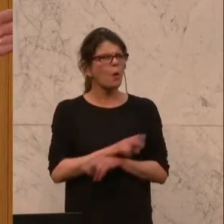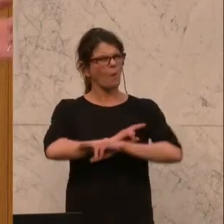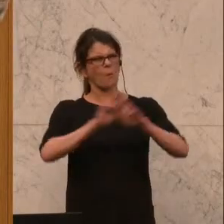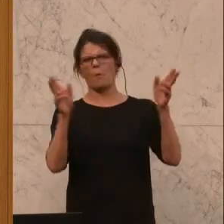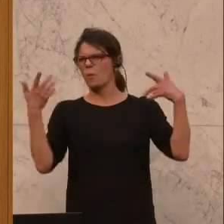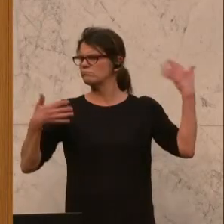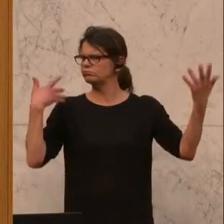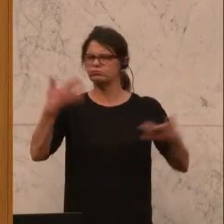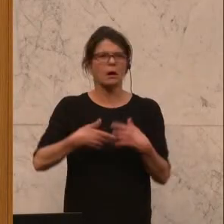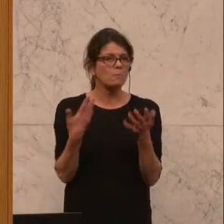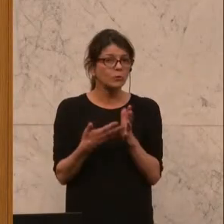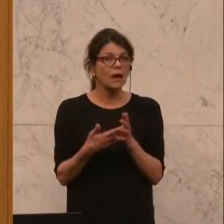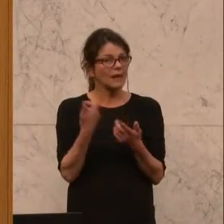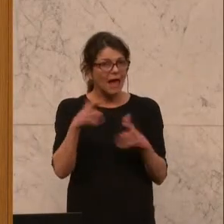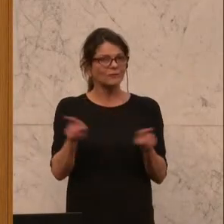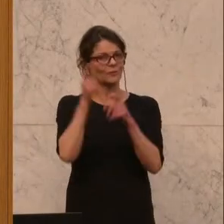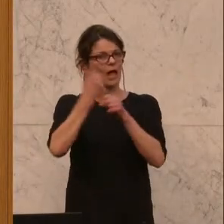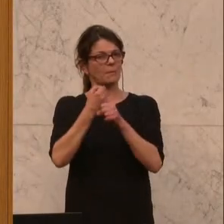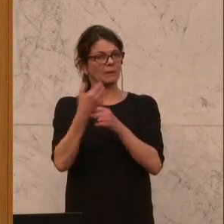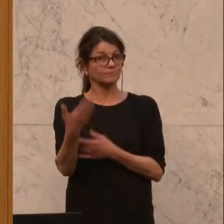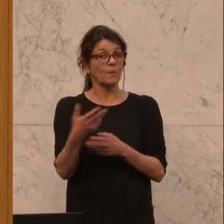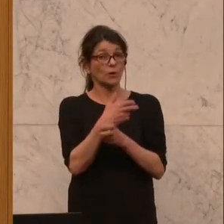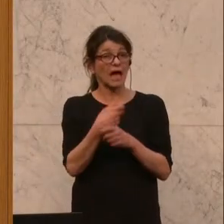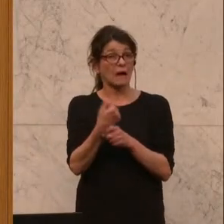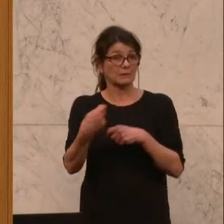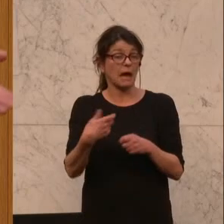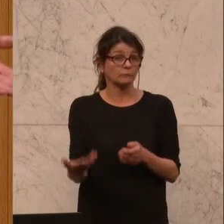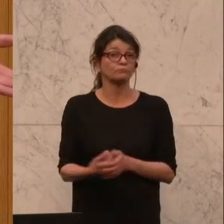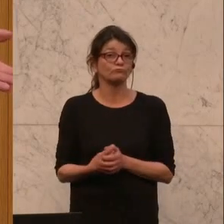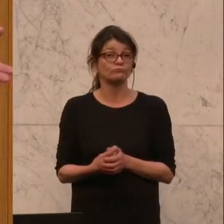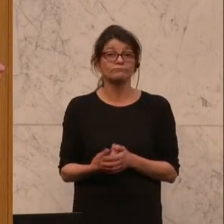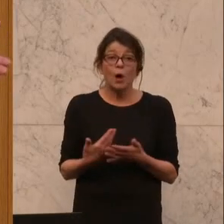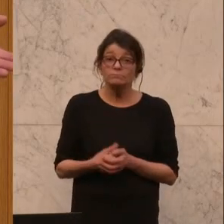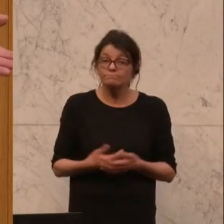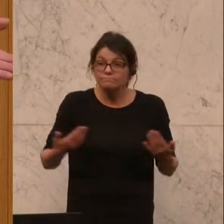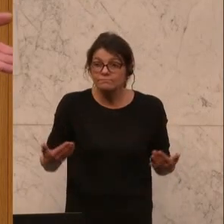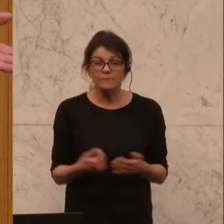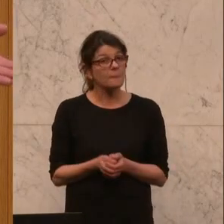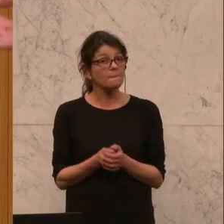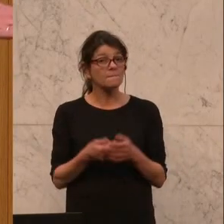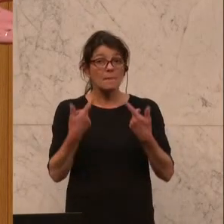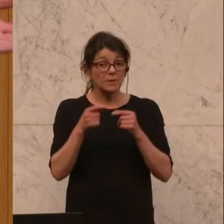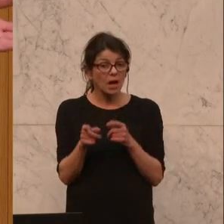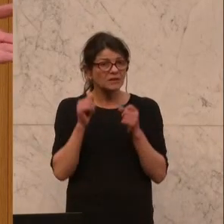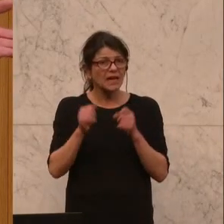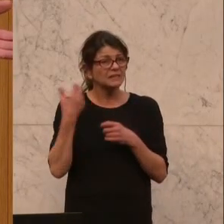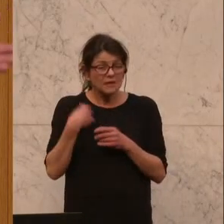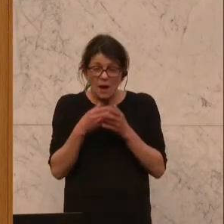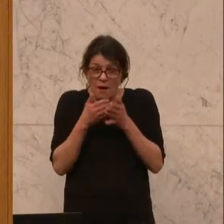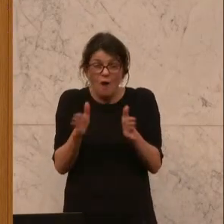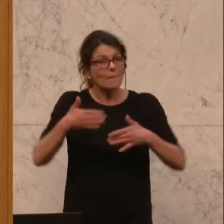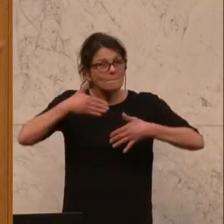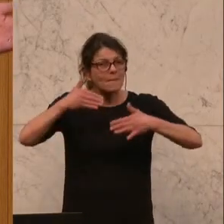irgendwelche Prüfungen, darf jetzt arbeiten am österreichischen Arbeitsmarkt. Das ist eine Öffnung des Missbrauchs wiederum.